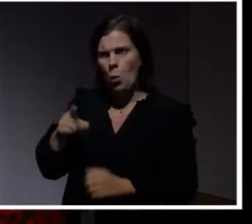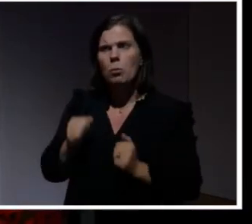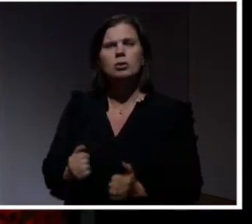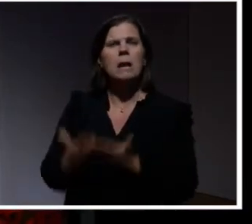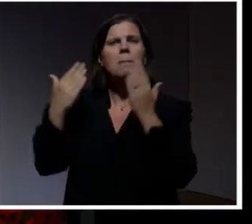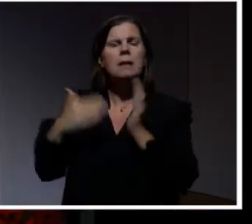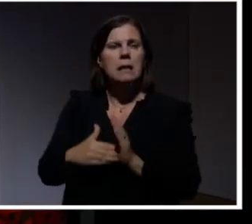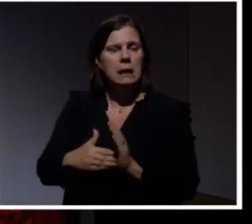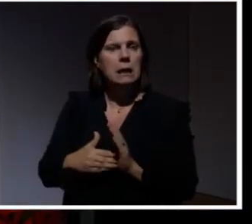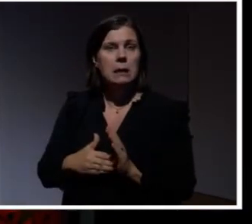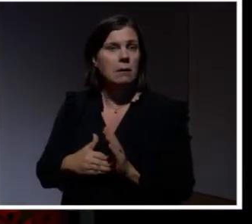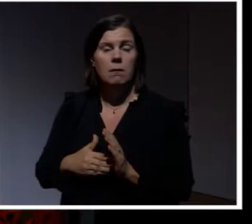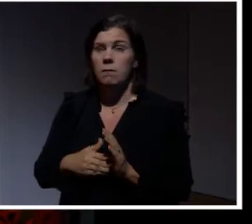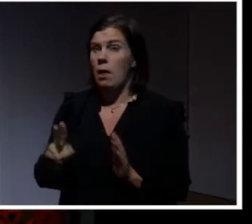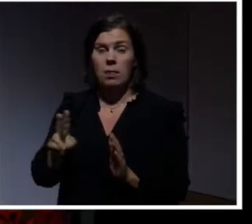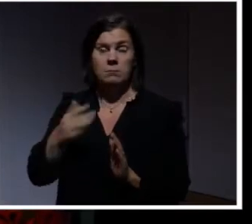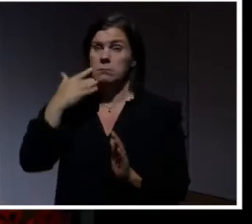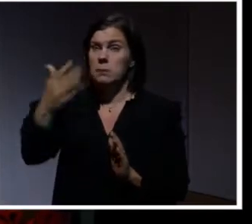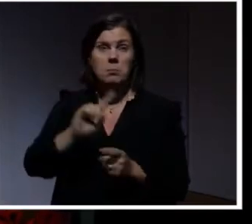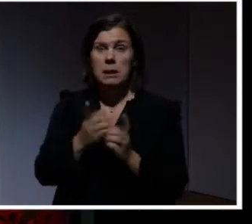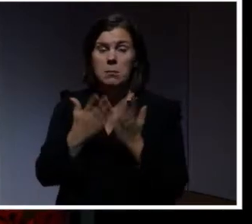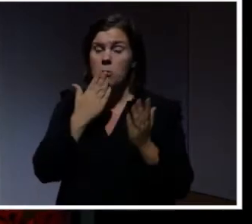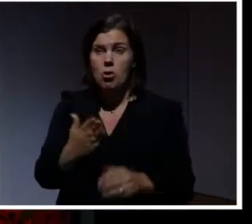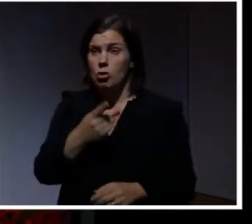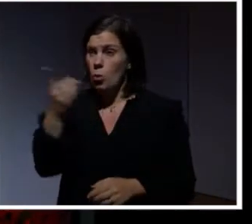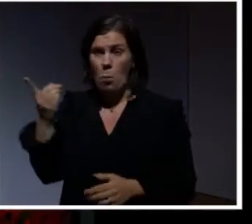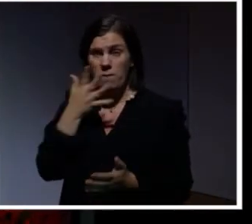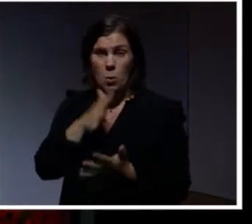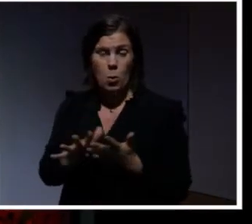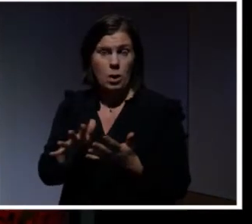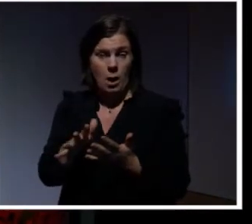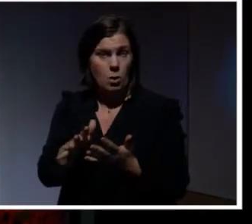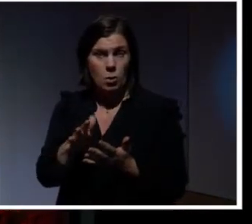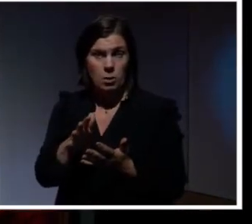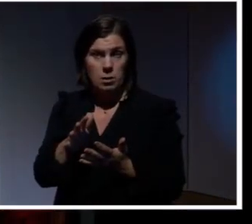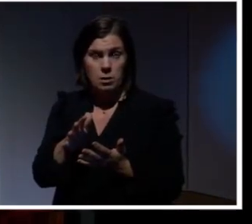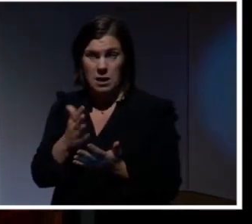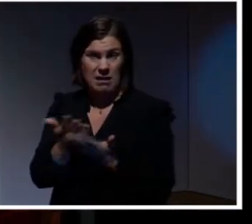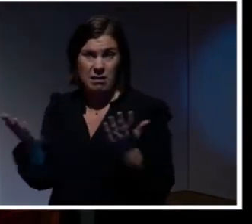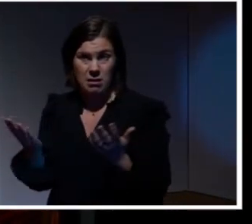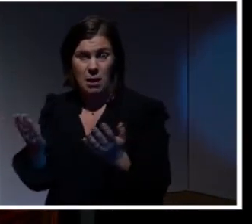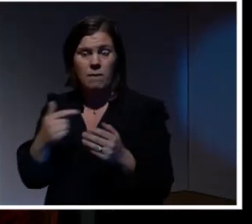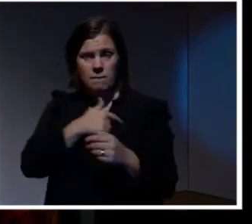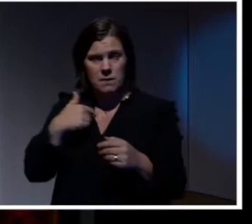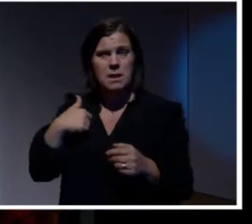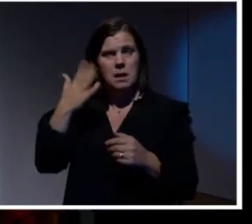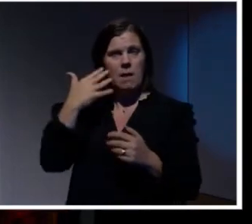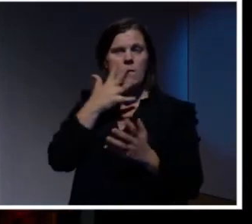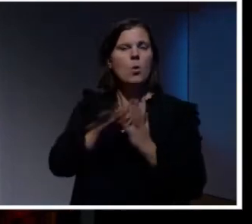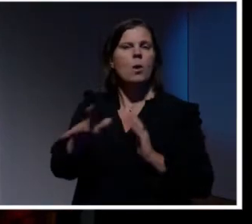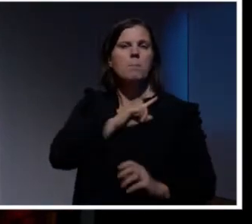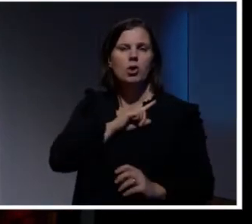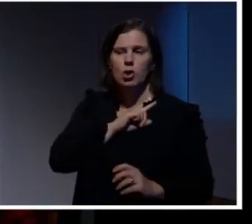till. Annars kommer det här inte bli bra. De har allt att förlora på att saker händer. Vi har också mycket att förlora på det.